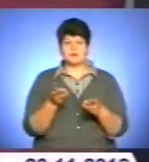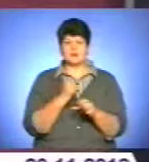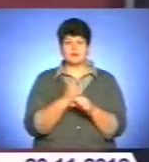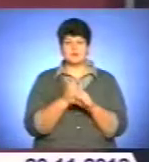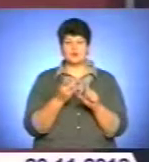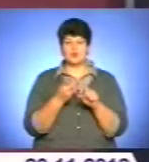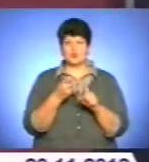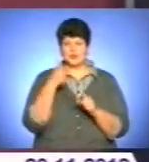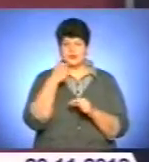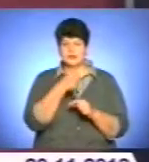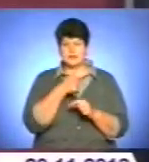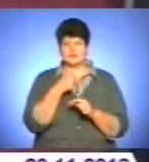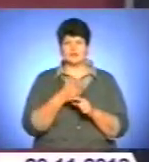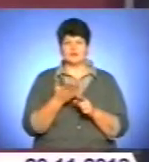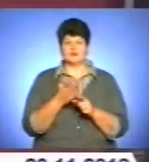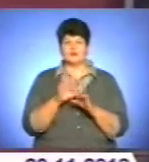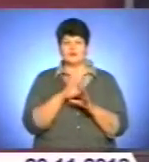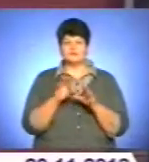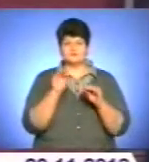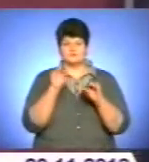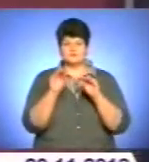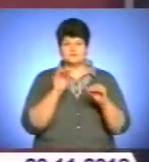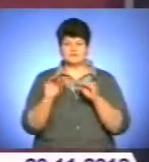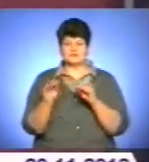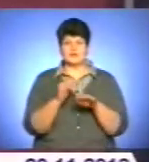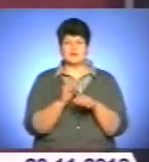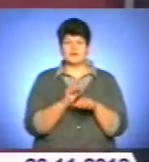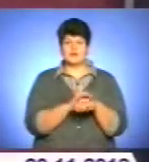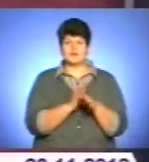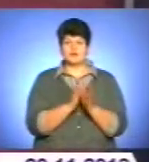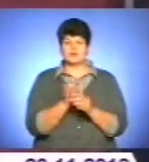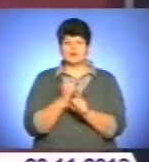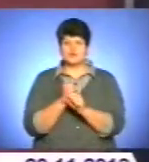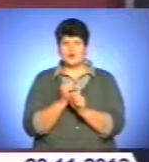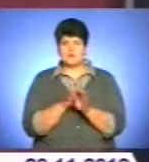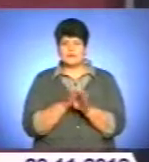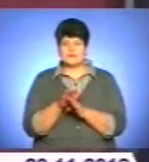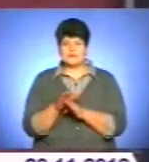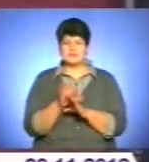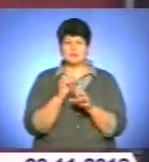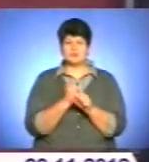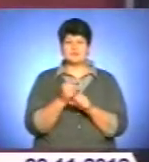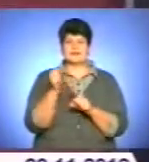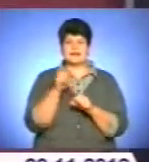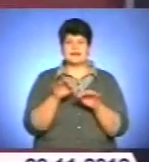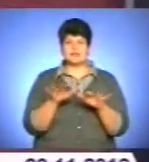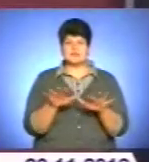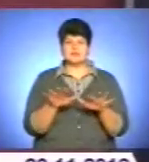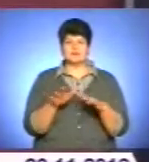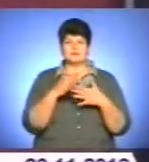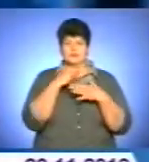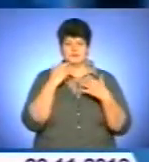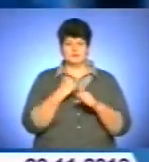другий рік. Воно начинене, благоустрій зроблений, і зроблені такі речі, які на багатьох об'єктах не